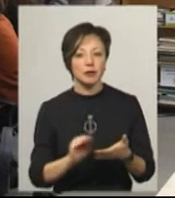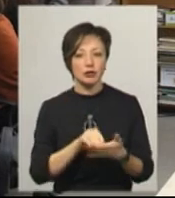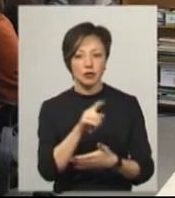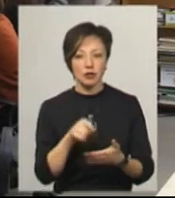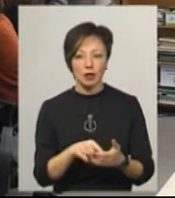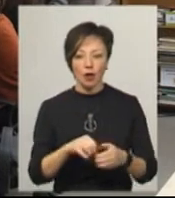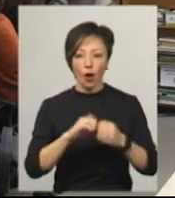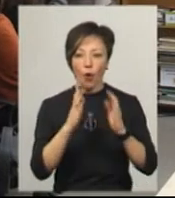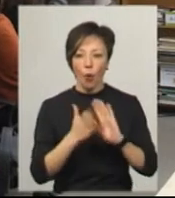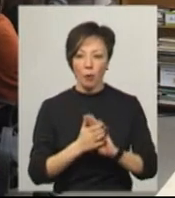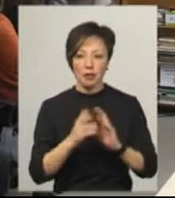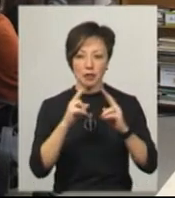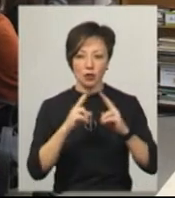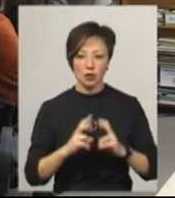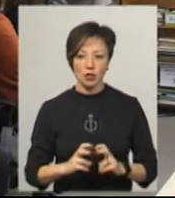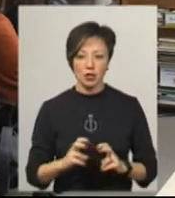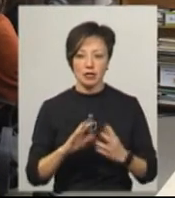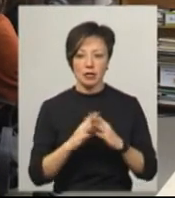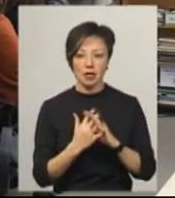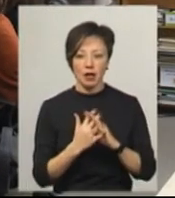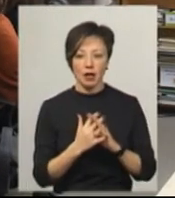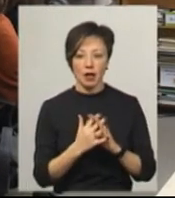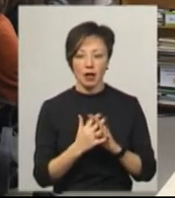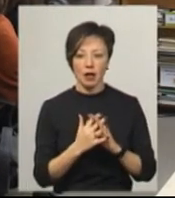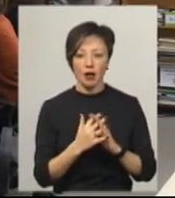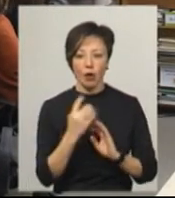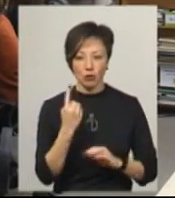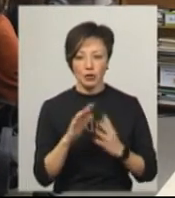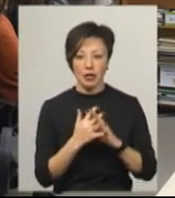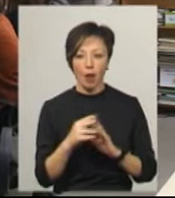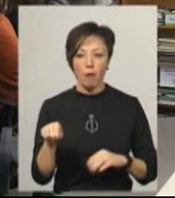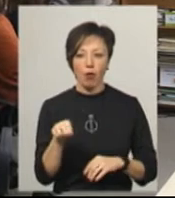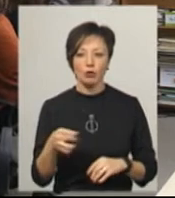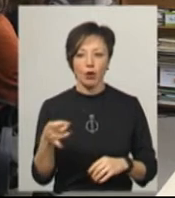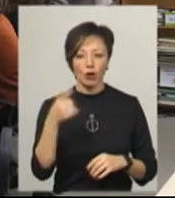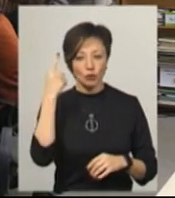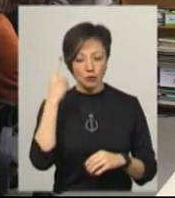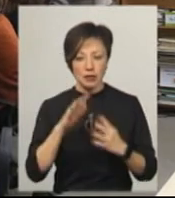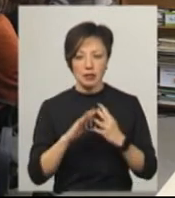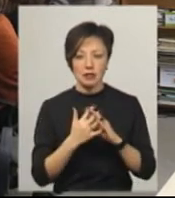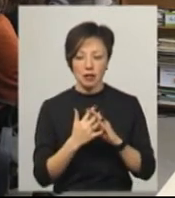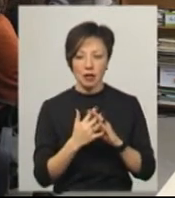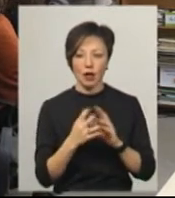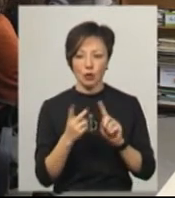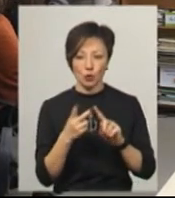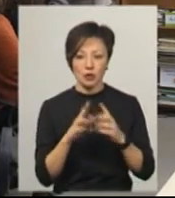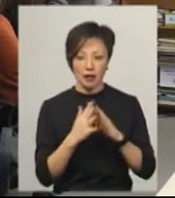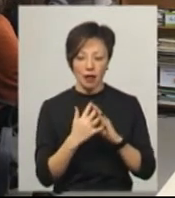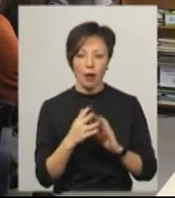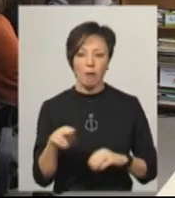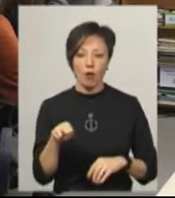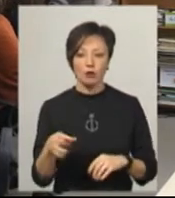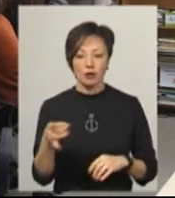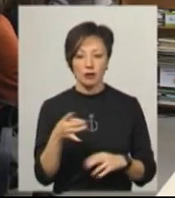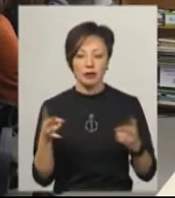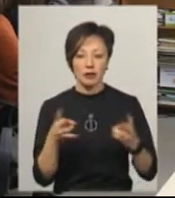Комплексне дослідження села Храбузна Полонського району і, думаю, села Анацьківці Полонського району. Також